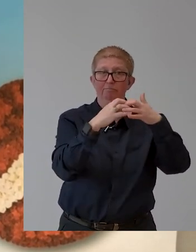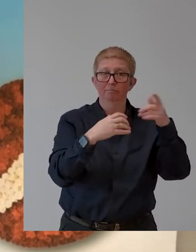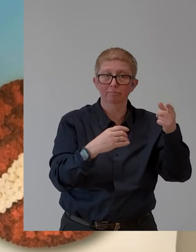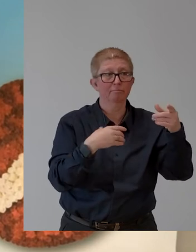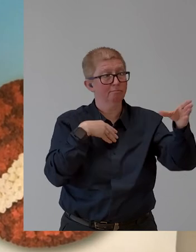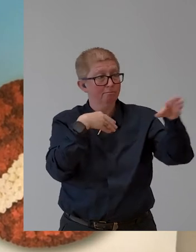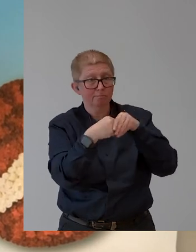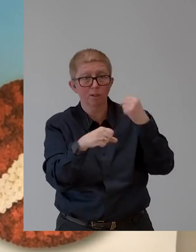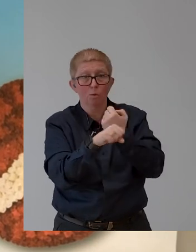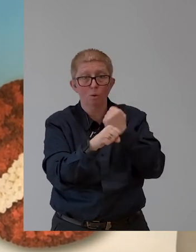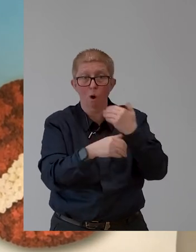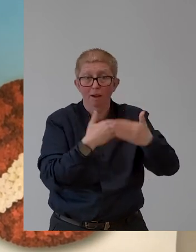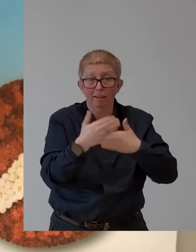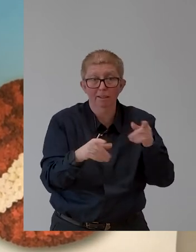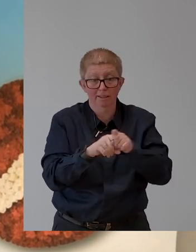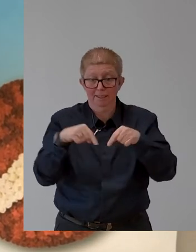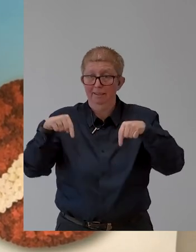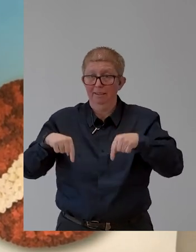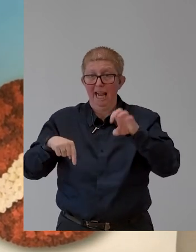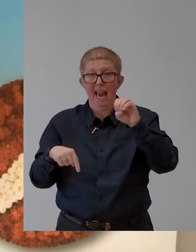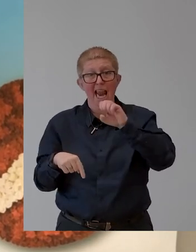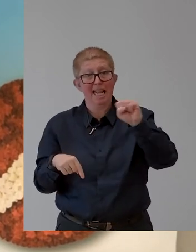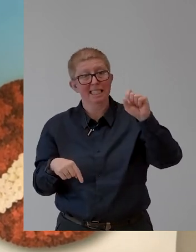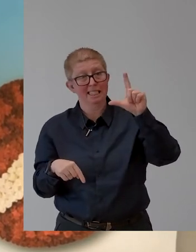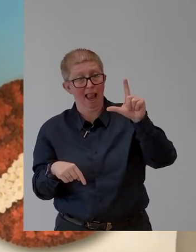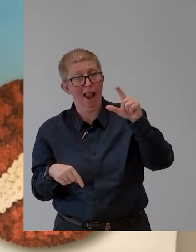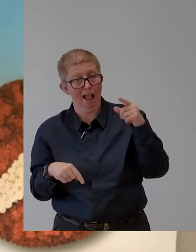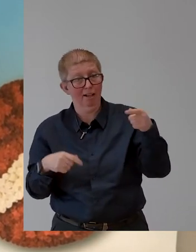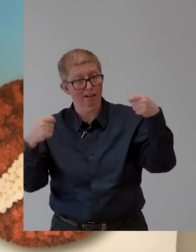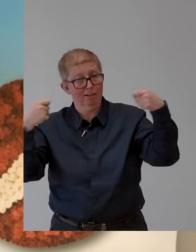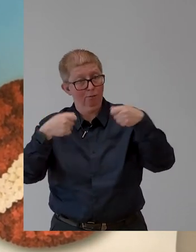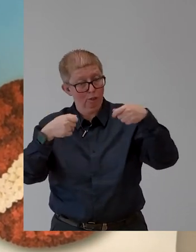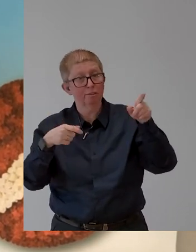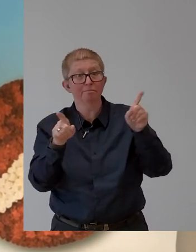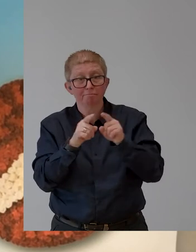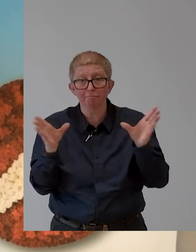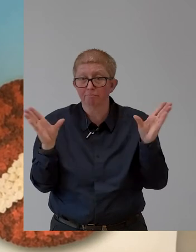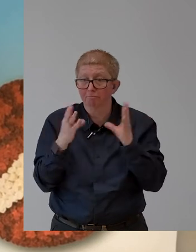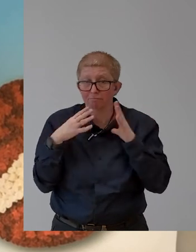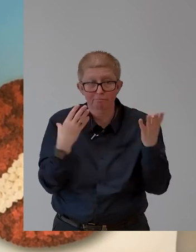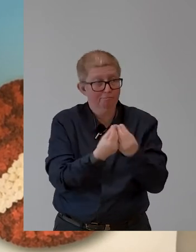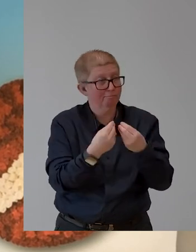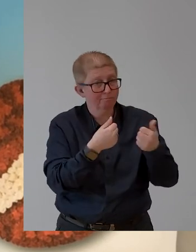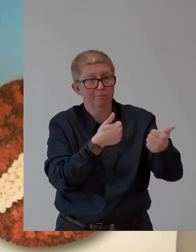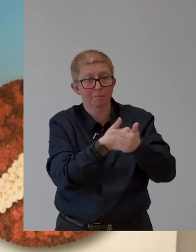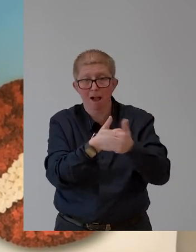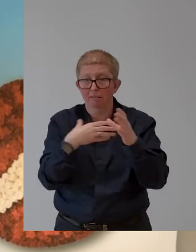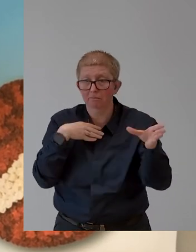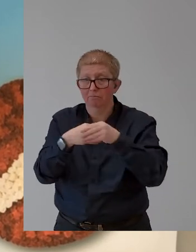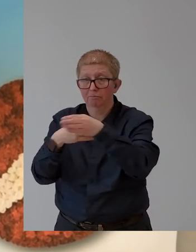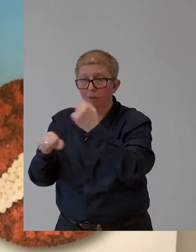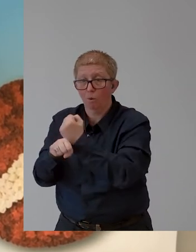I'm very proud that Unigrated Bank Austria is a founding member and premium partner of MyAbility.